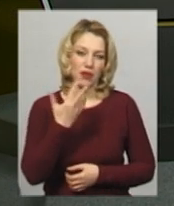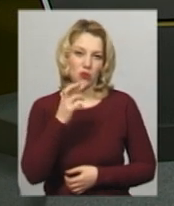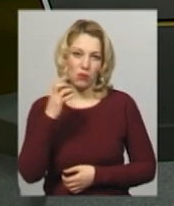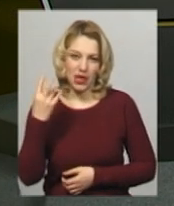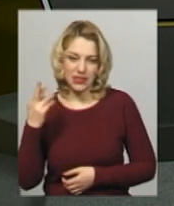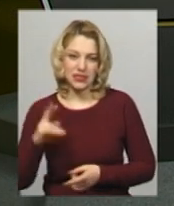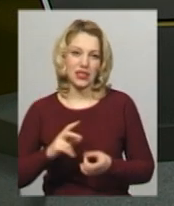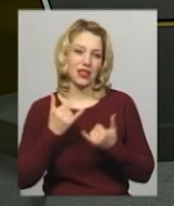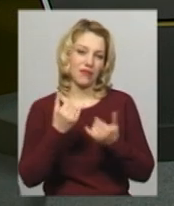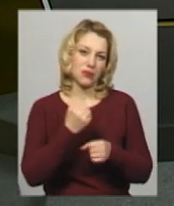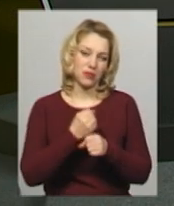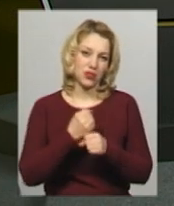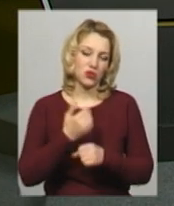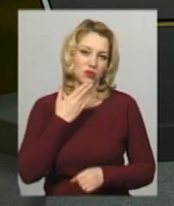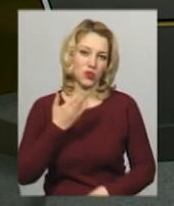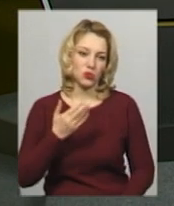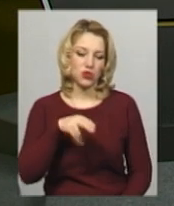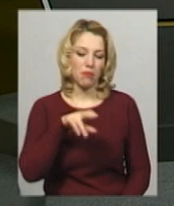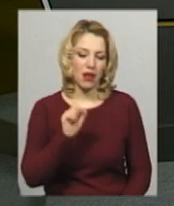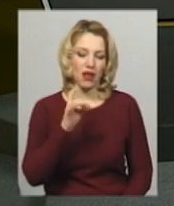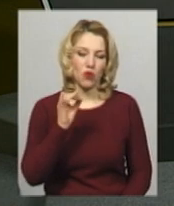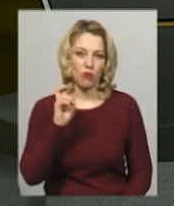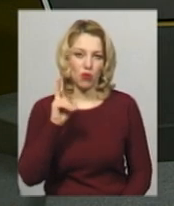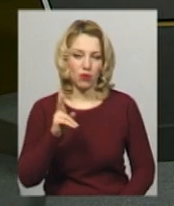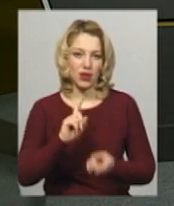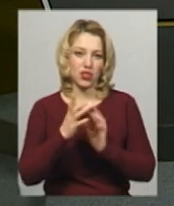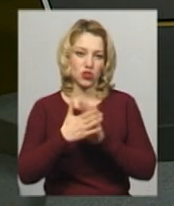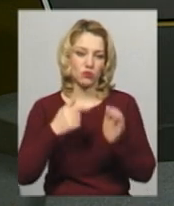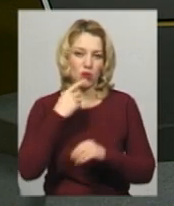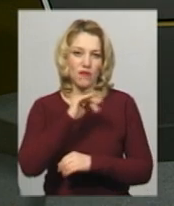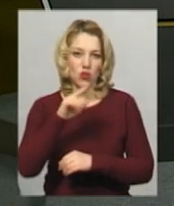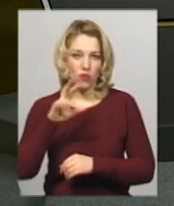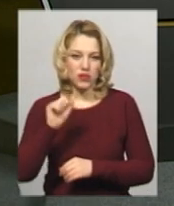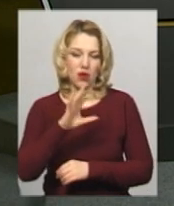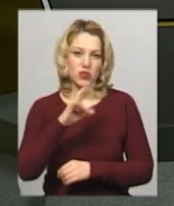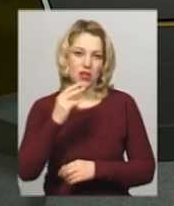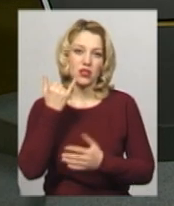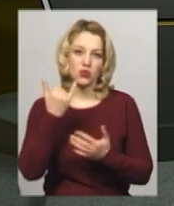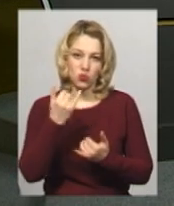працюють ведуча Світлана Поробок, диктор жестової мови Оксана Фіновська. Сьогодні у випуску ви побачите.